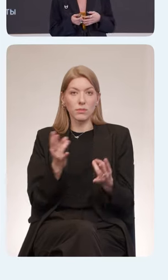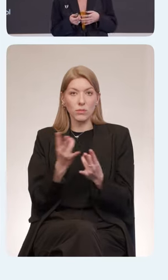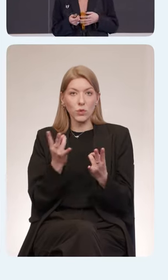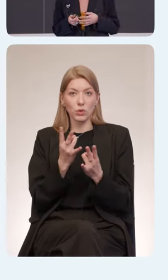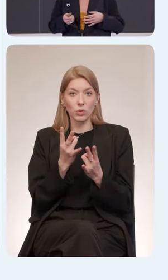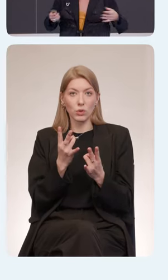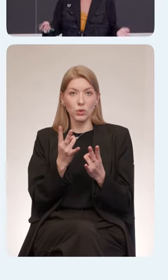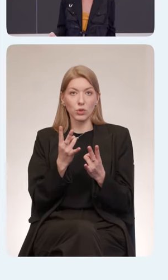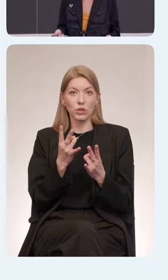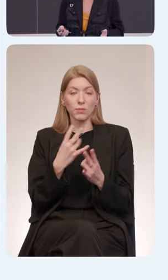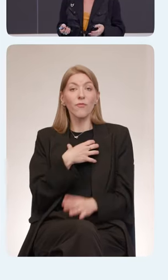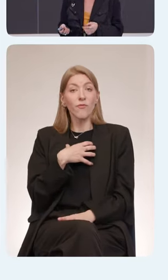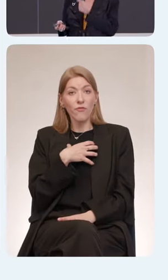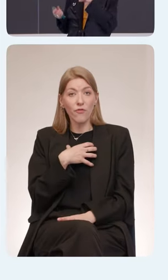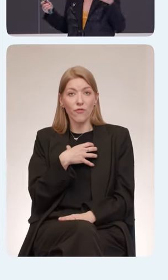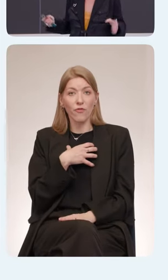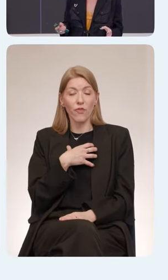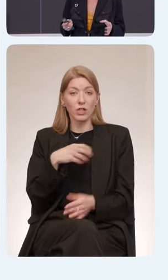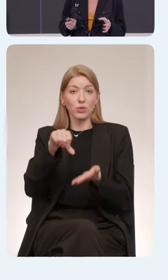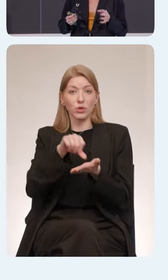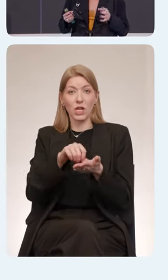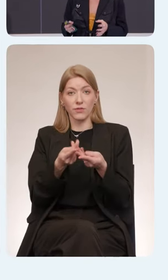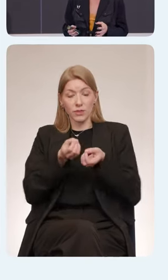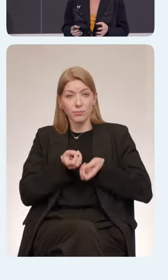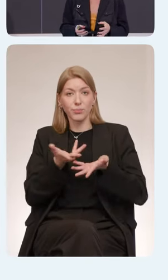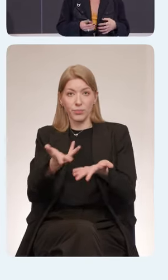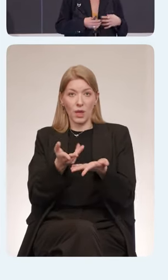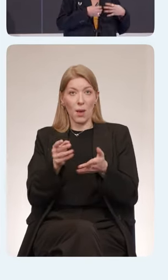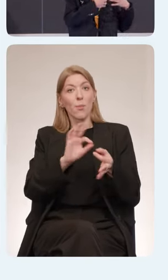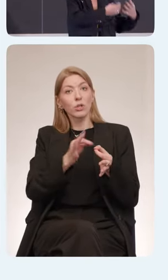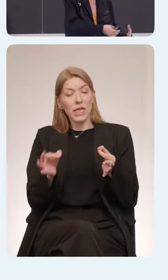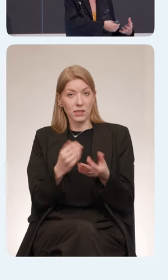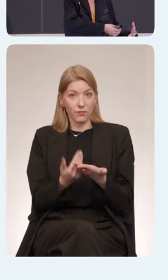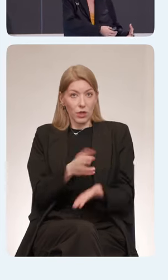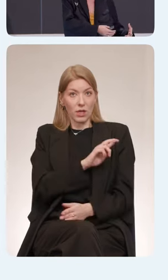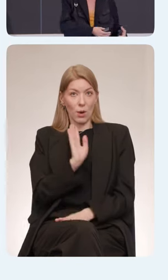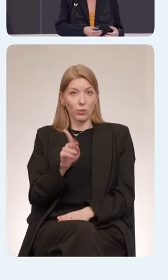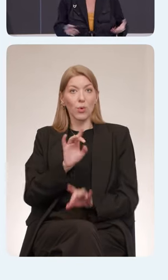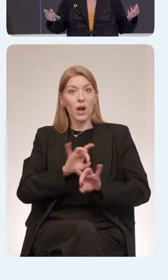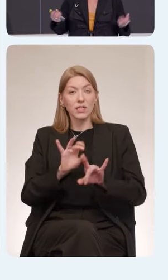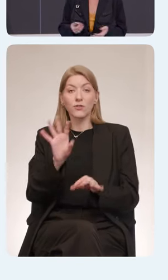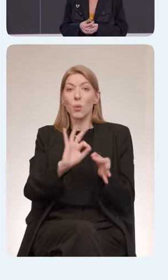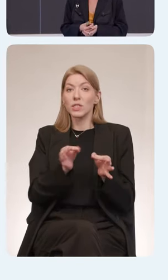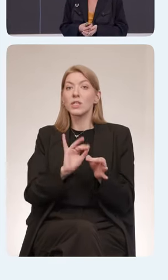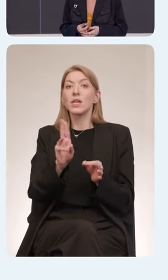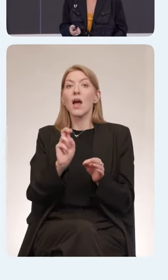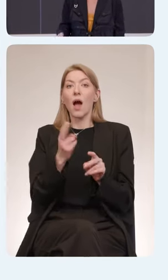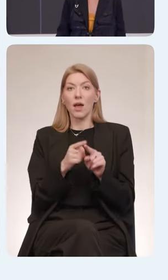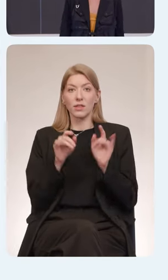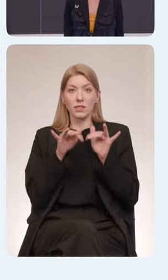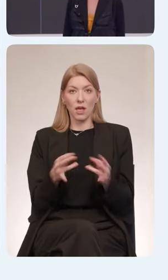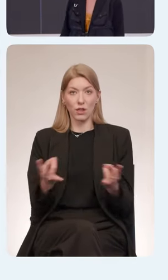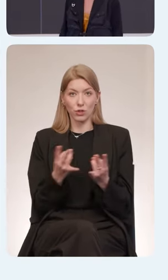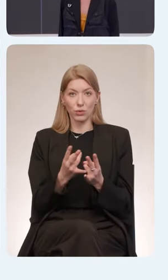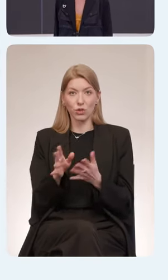понимать, как это будет работать в комплексе. И то, что я буду рассказывать о процессах и о том, как прожить процесс, не значит то, что все остальные